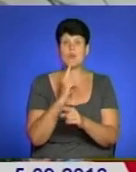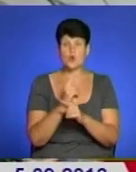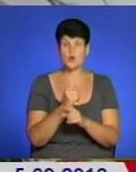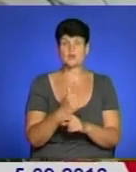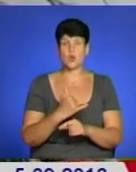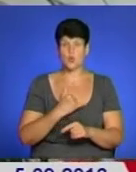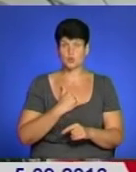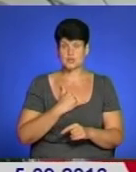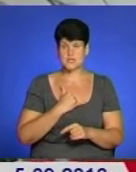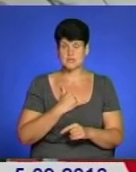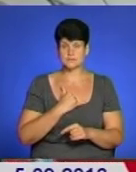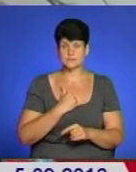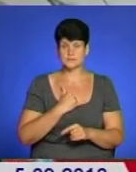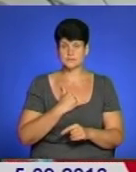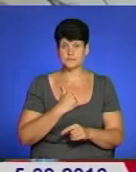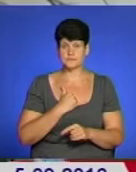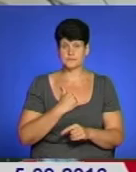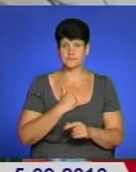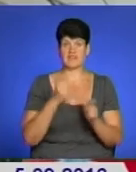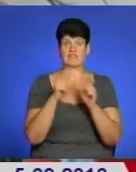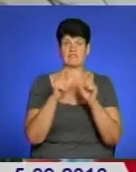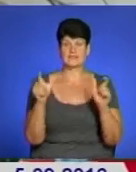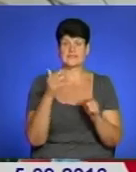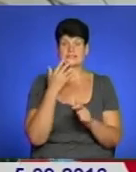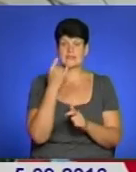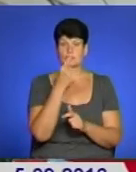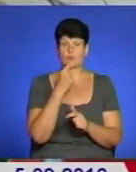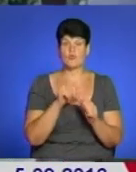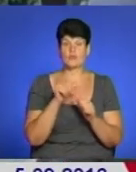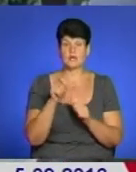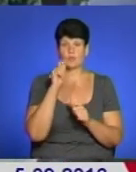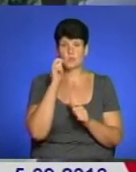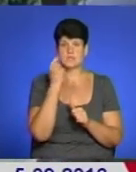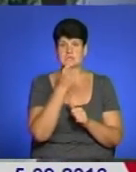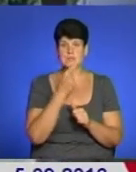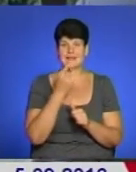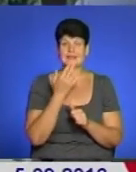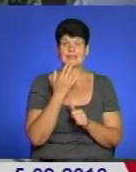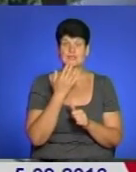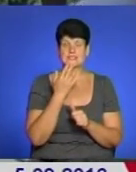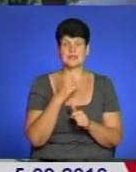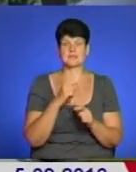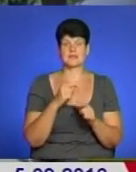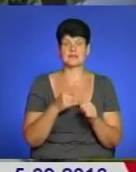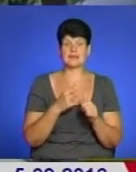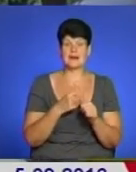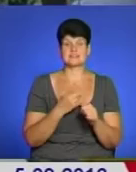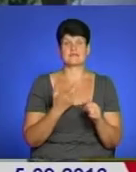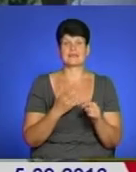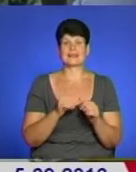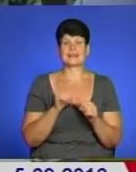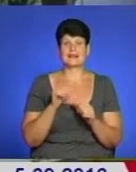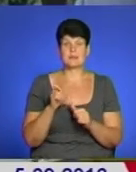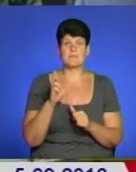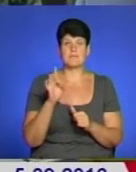нас якраз вивісок іноземними мовами, крім української мови. Іноземні назви ніодні, крім